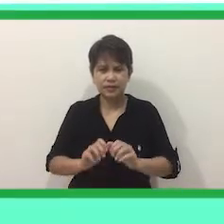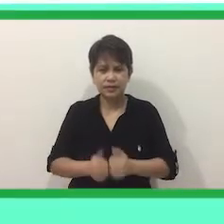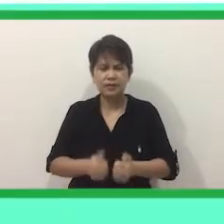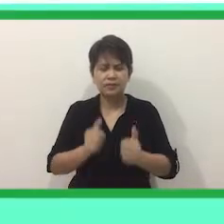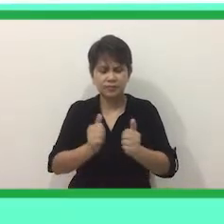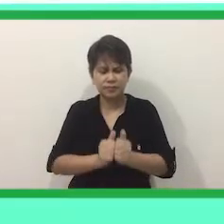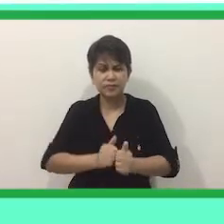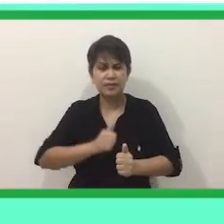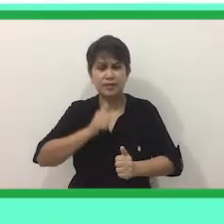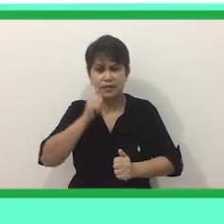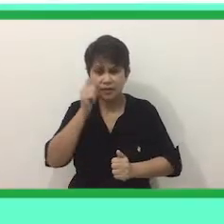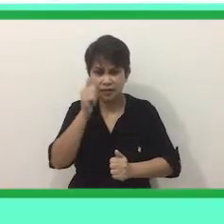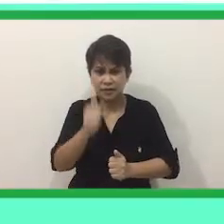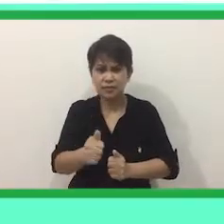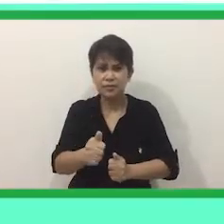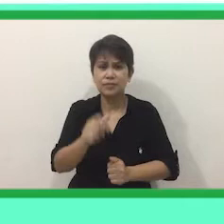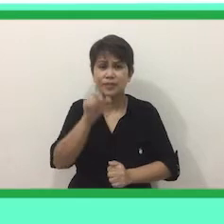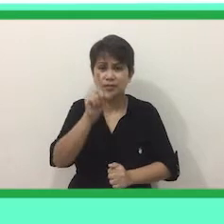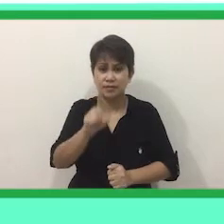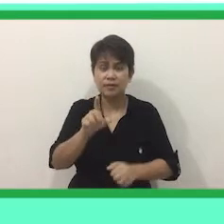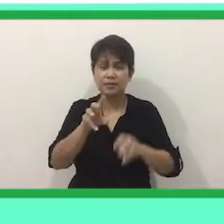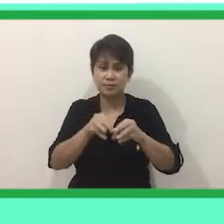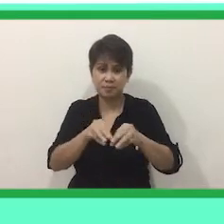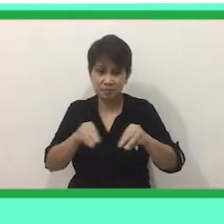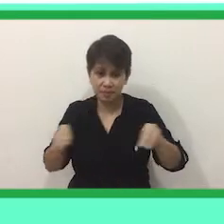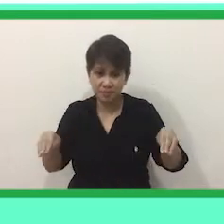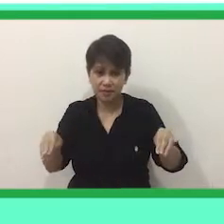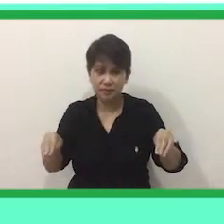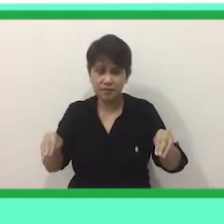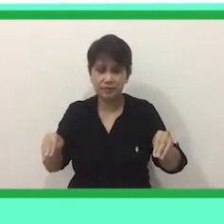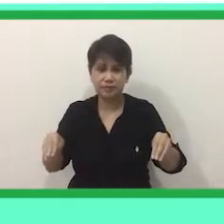Gaano po ba Kalayo Ang isang metro